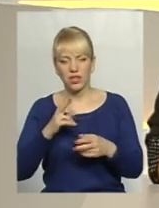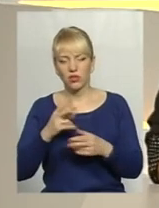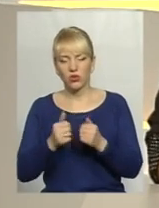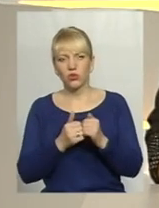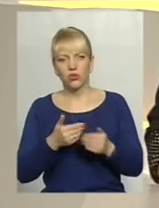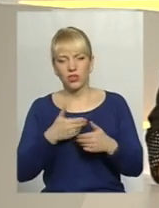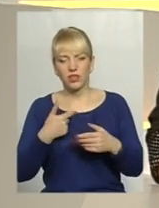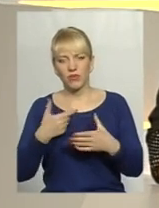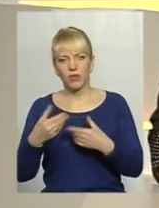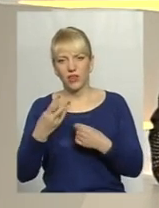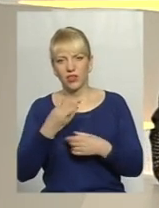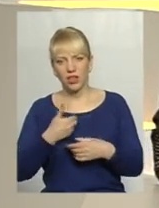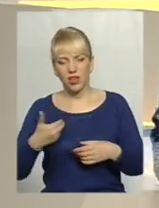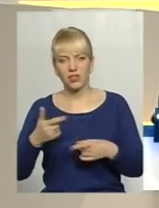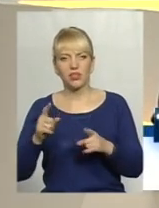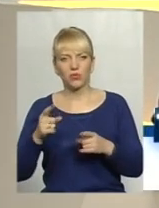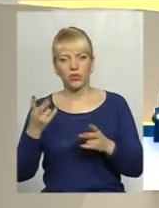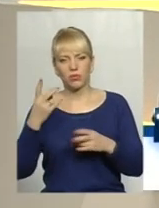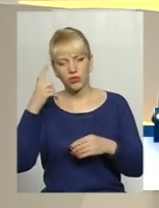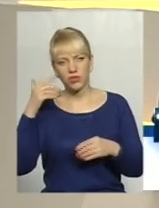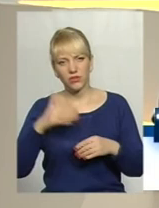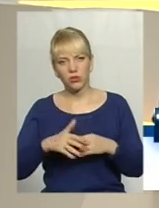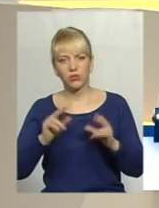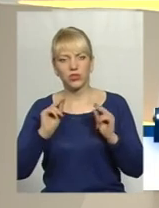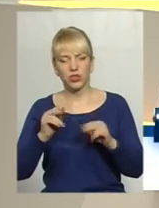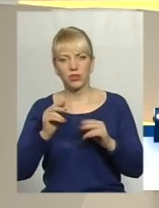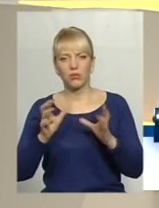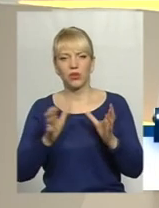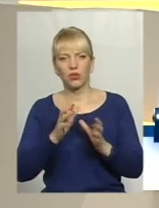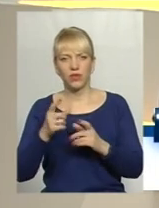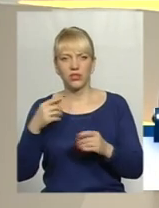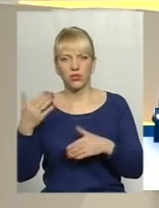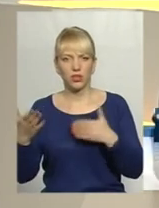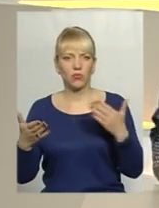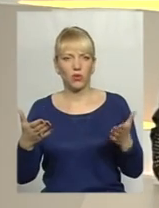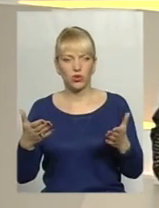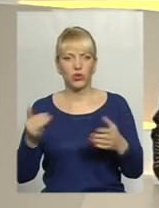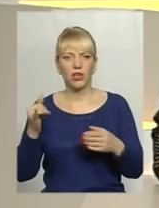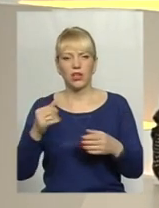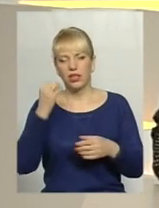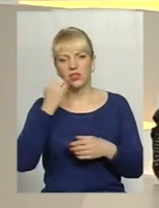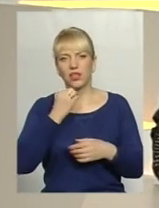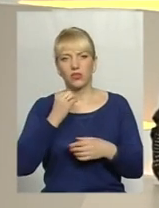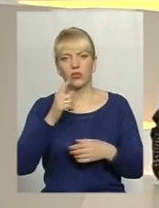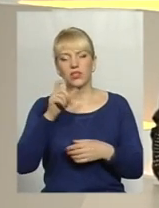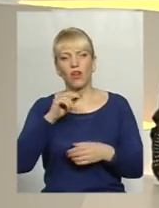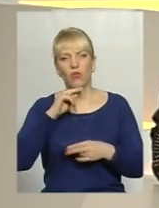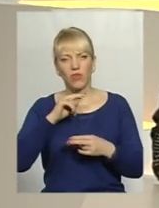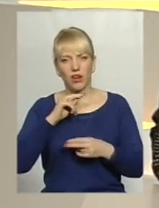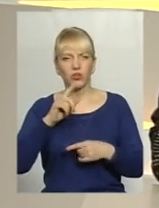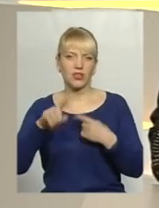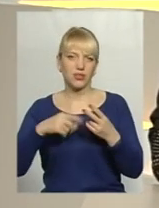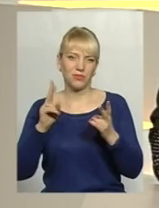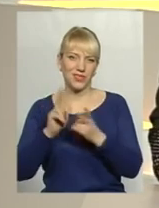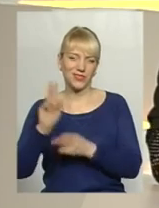впливають на нас. Отож, давайте будемо свідомими, чесними, піклуватись про один одного. І дякую вам сьогодні за увагу. До